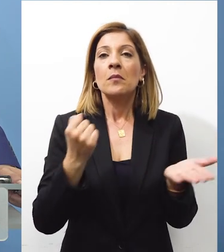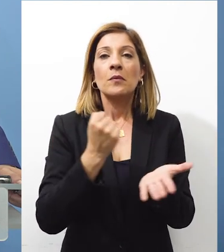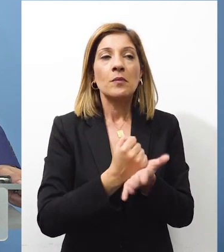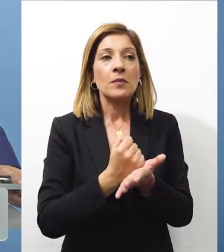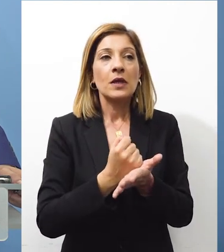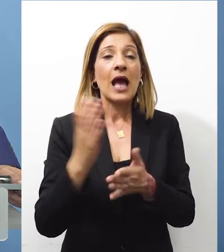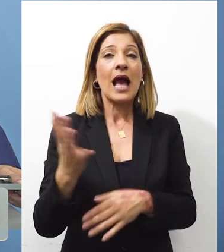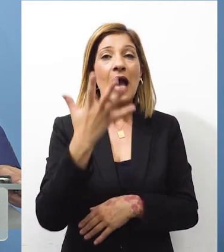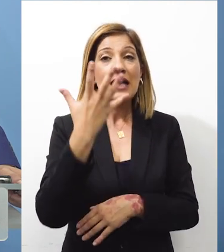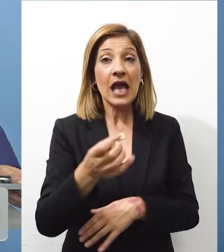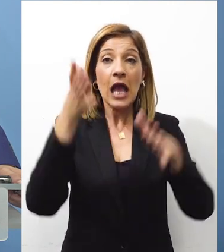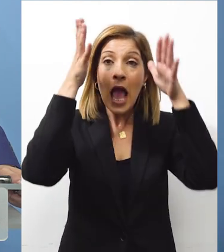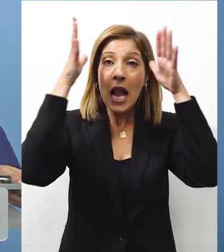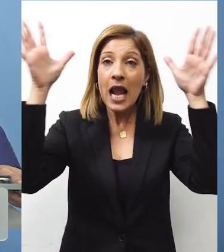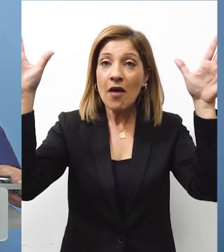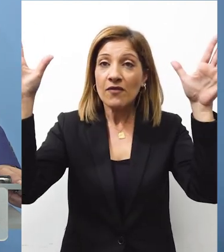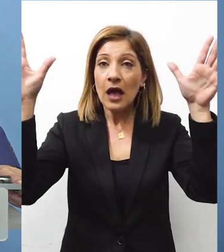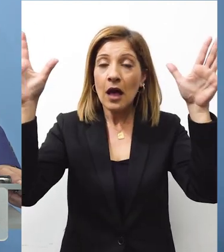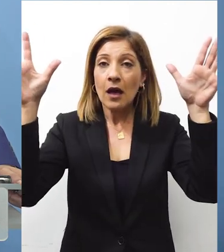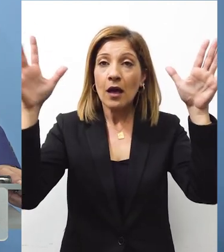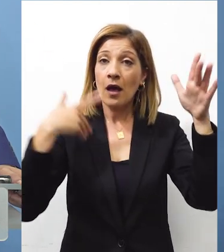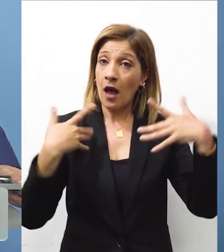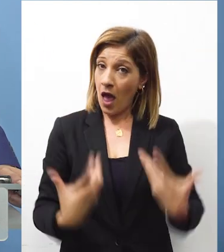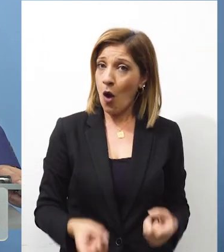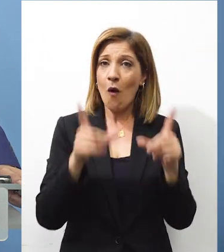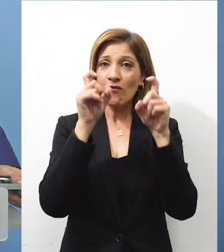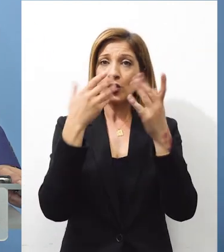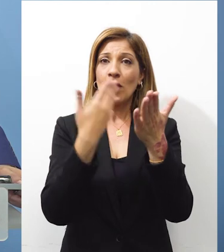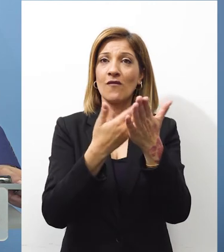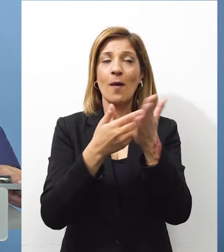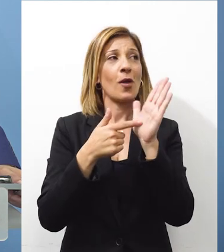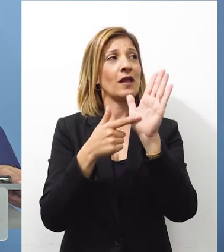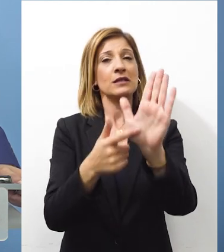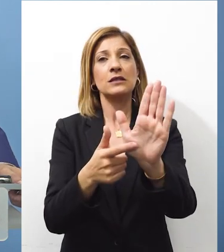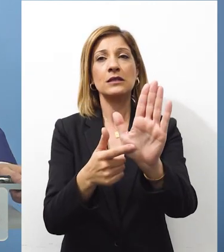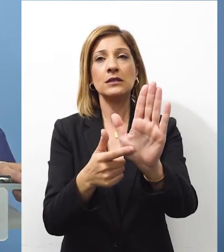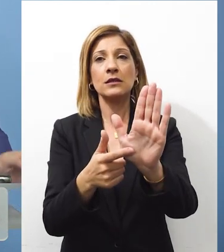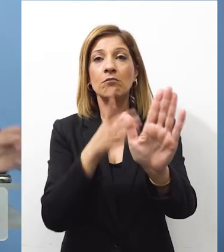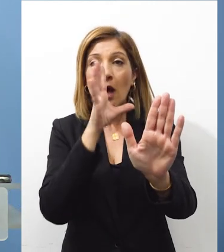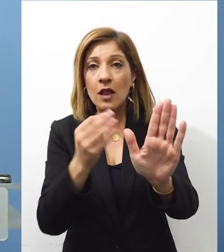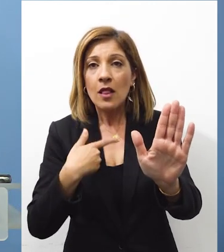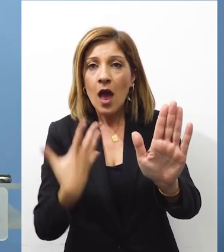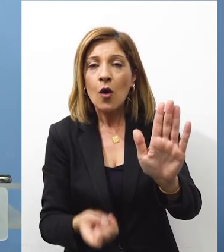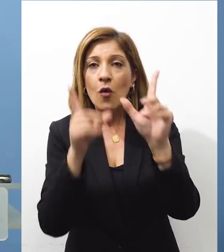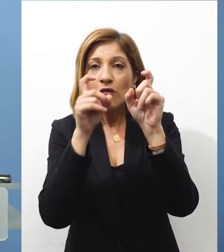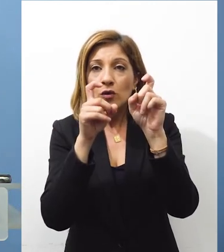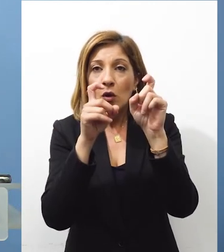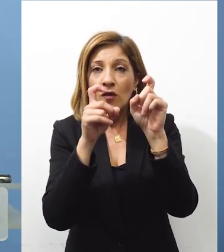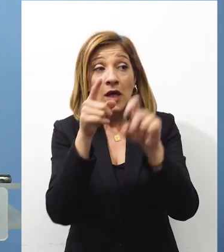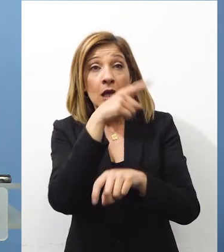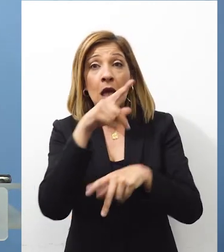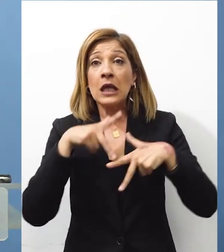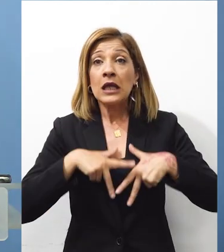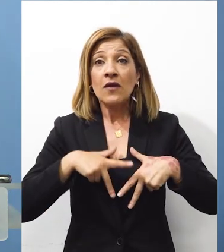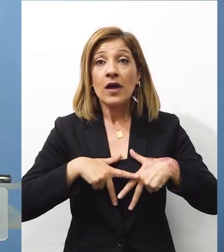εφόσον υπάρχουν τα ελάφια Και έχω και φωτογραφίες να σας δείξω Εάν ζητήθηκε